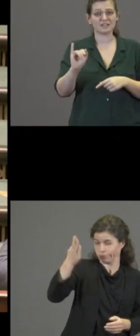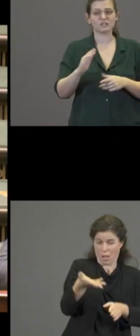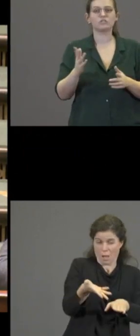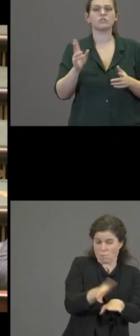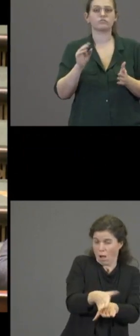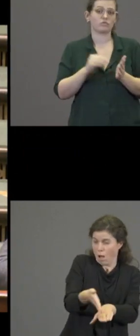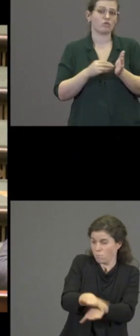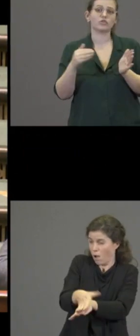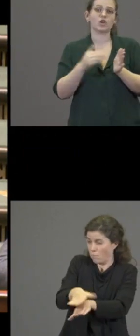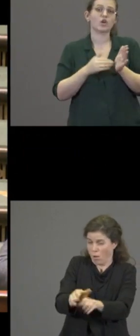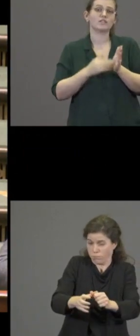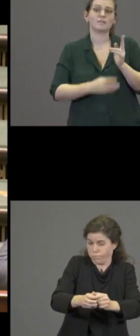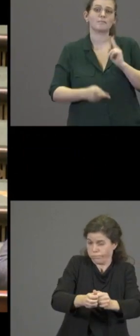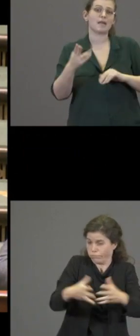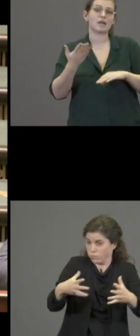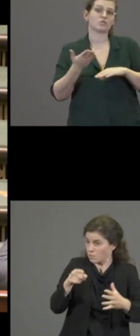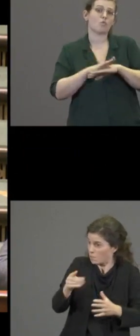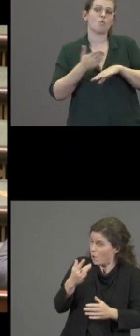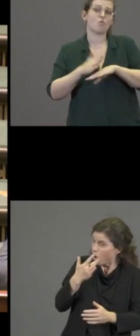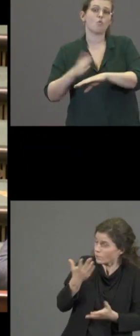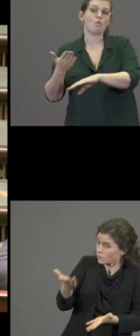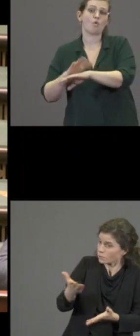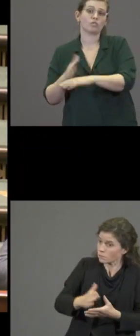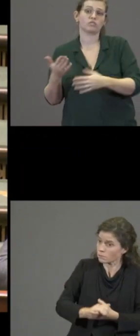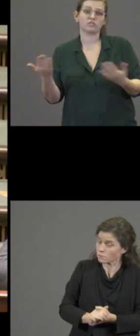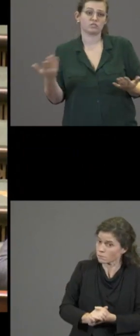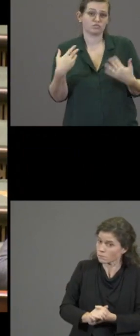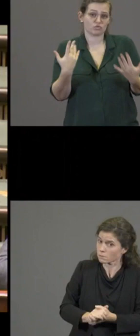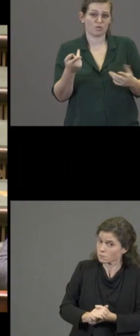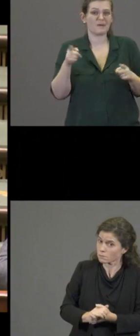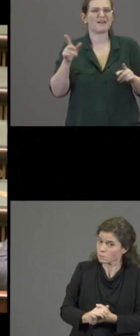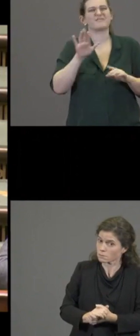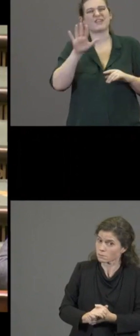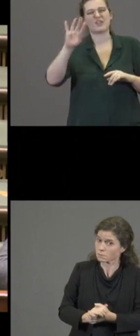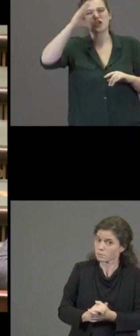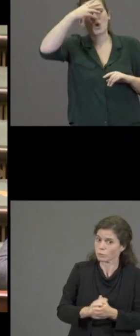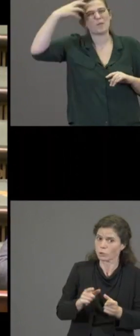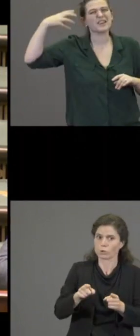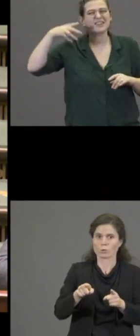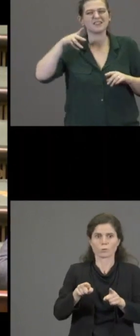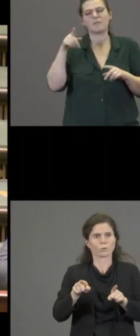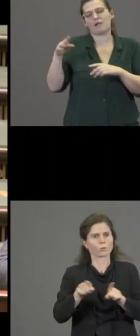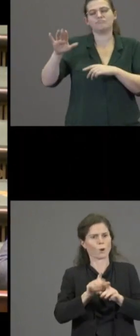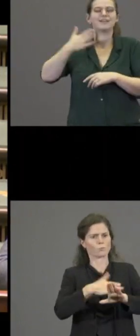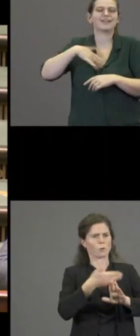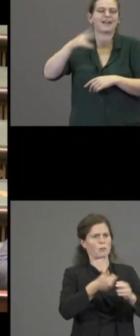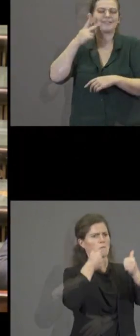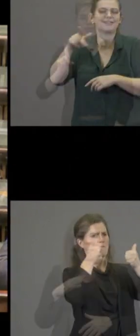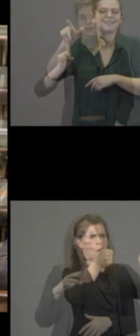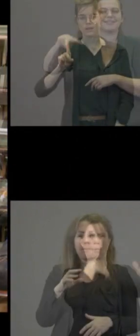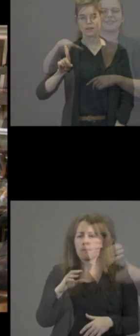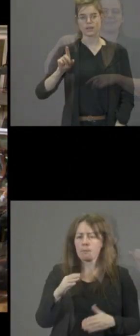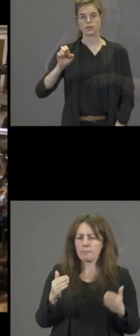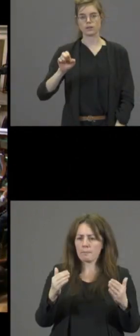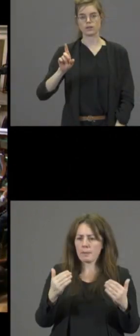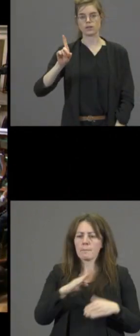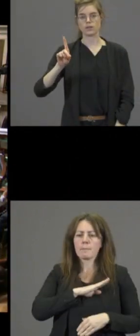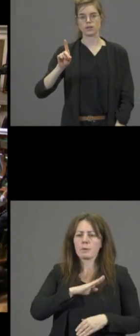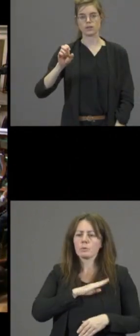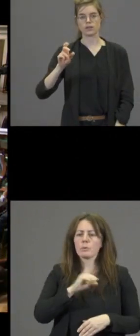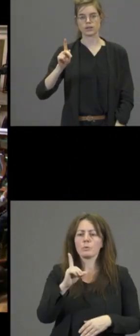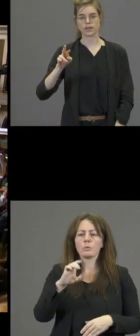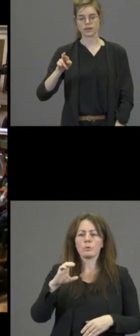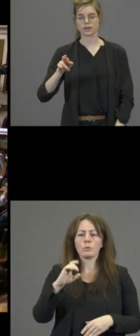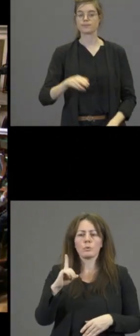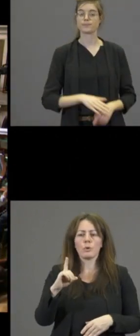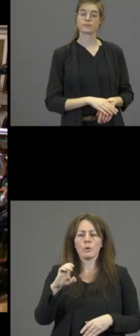maar u bent voor Darwin, hè? Dat is duizenden extra doden. Dat komt u hier vertellen. Meneer